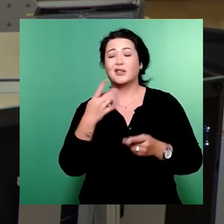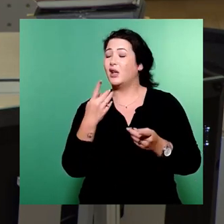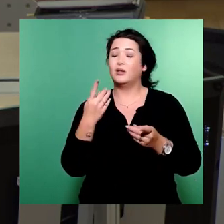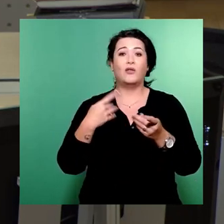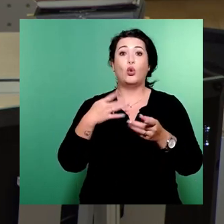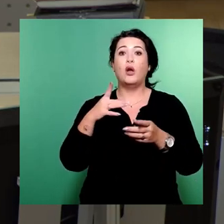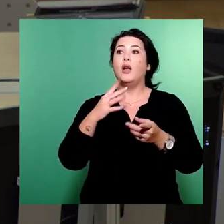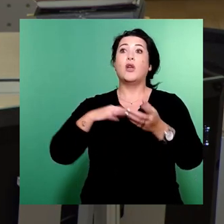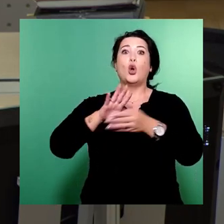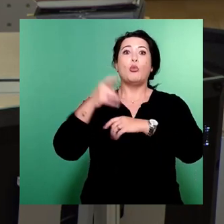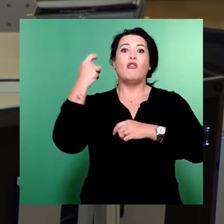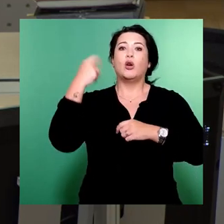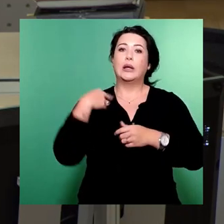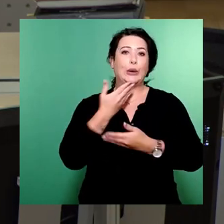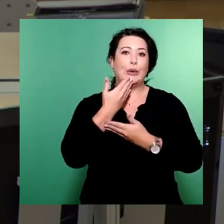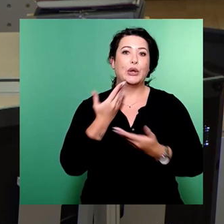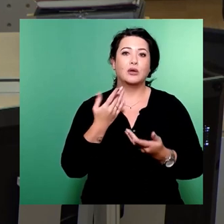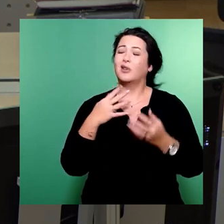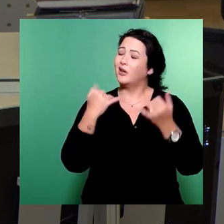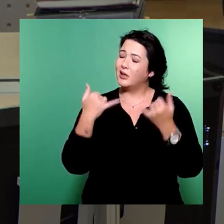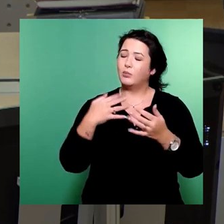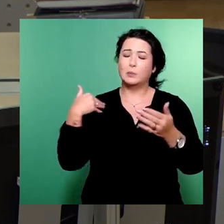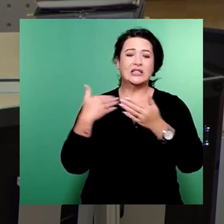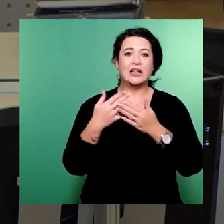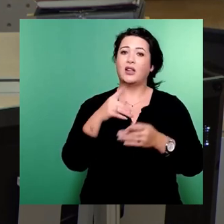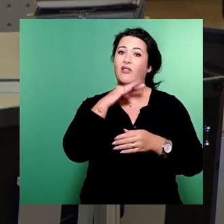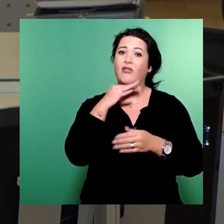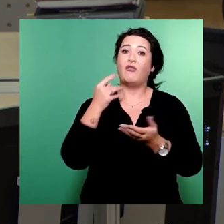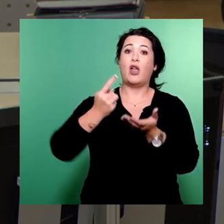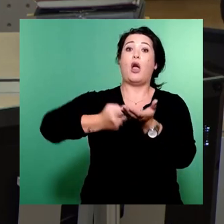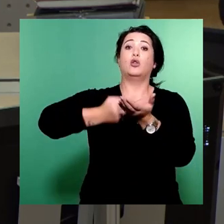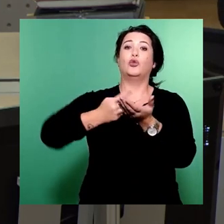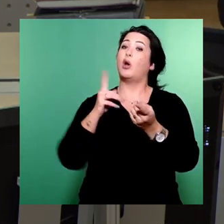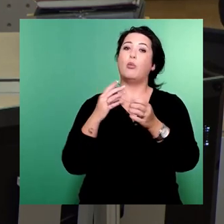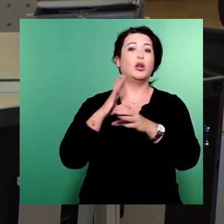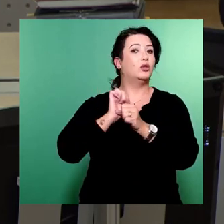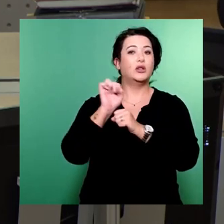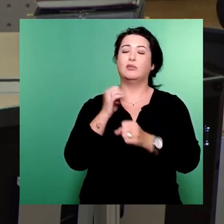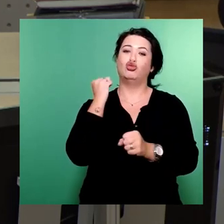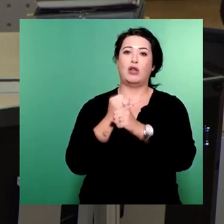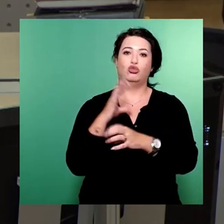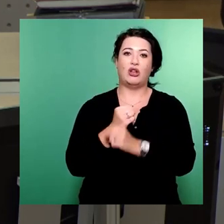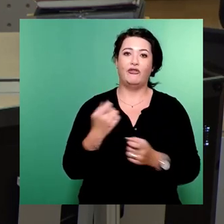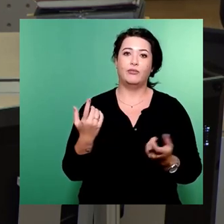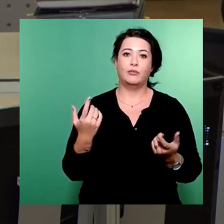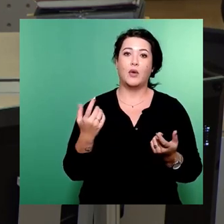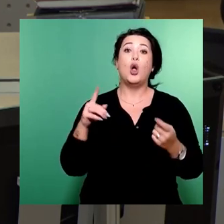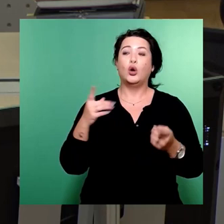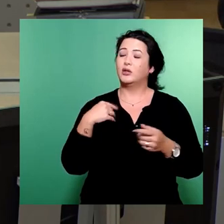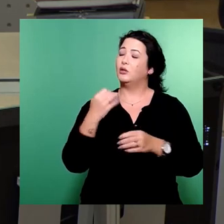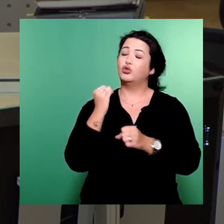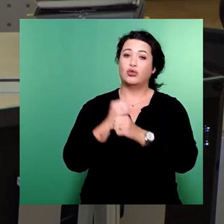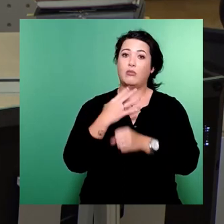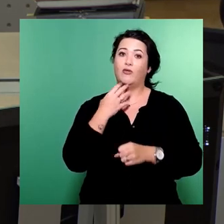Problemen, stand vor vielen Herausforderungen, hat es bis jetzt immer gemeistert. Die Landeshauptstadt Dresden hat auch dem Land und dem Bund schon mehrfach aufgezeigt, wo die